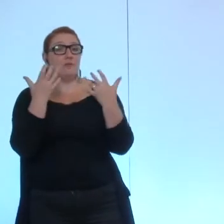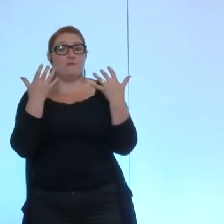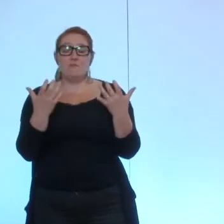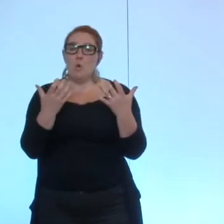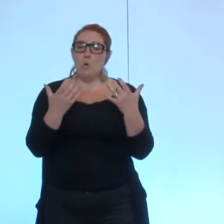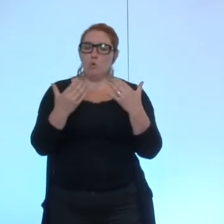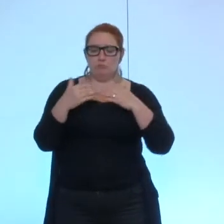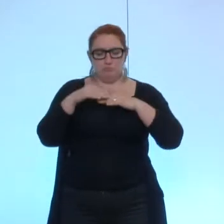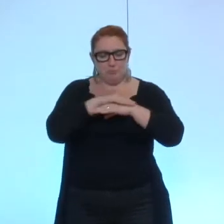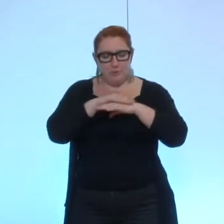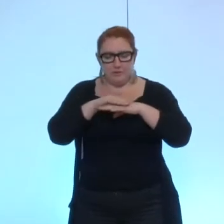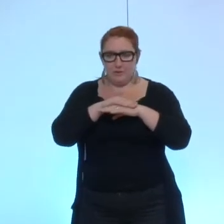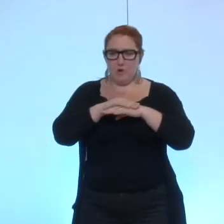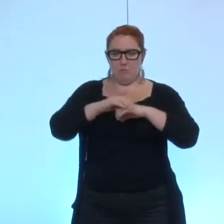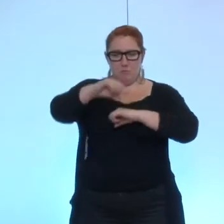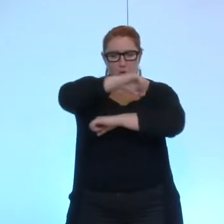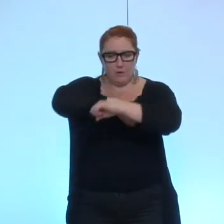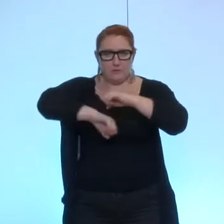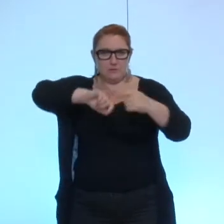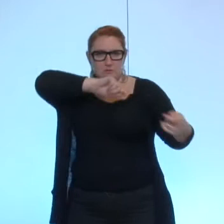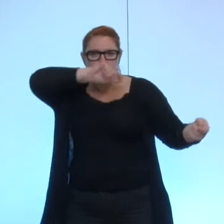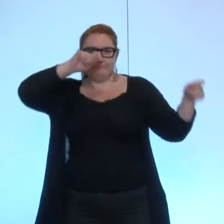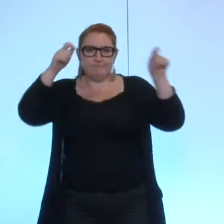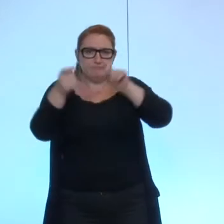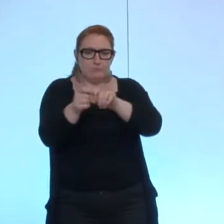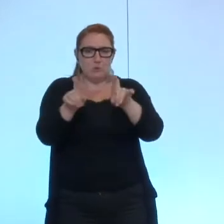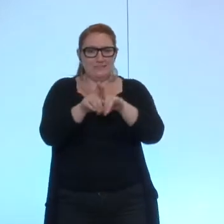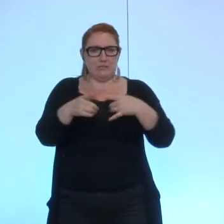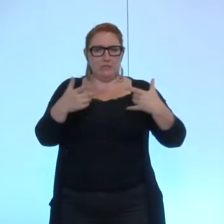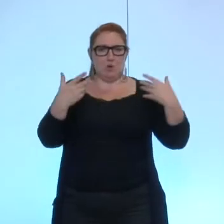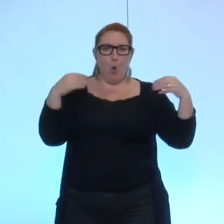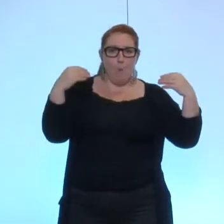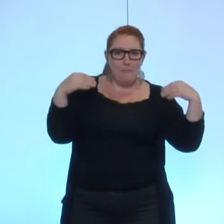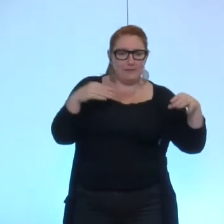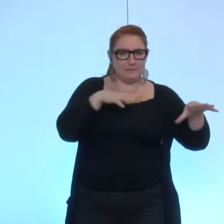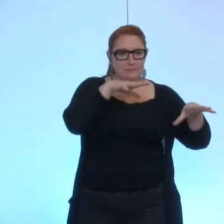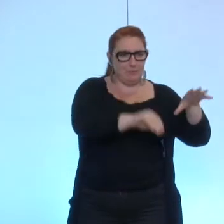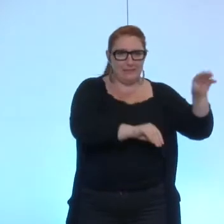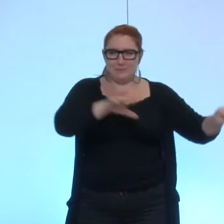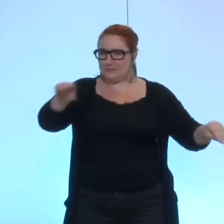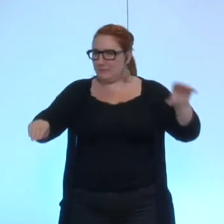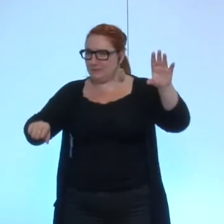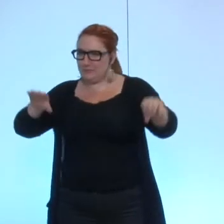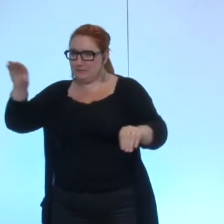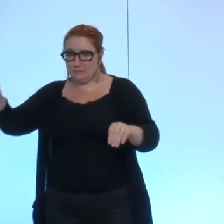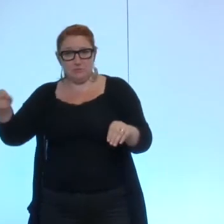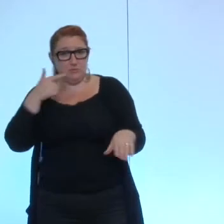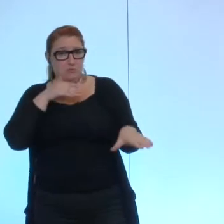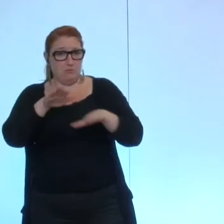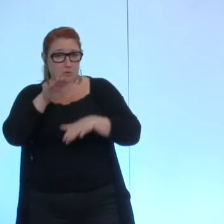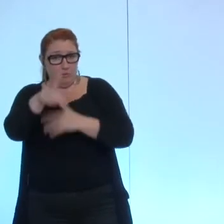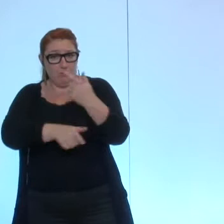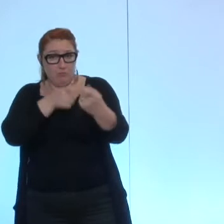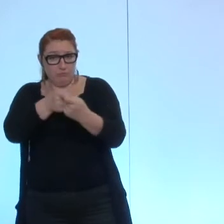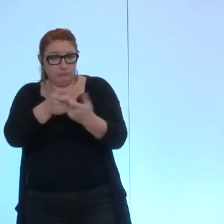réorganisation et de maîtrise des commerces qui s'implantent c'est une façon de procéder et donc nous avons pour ambition de